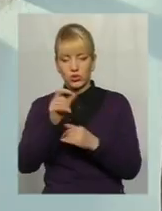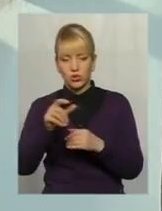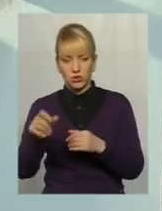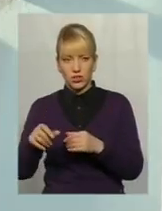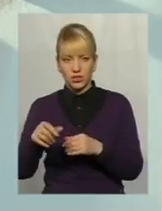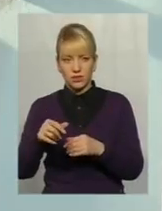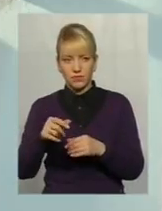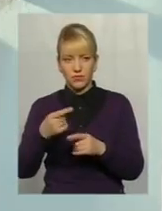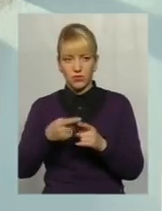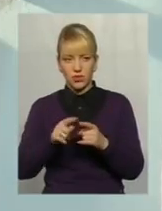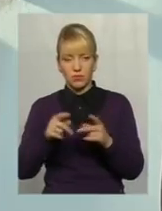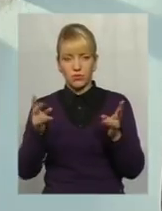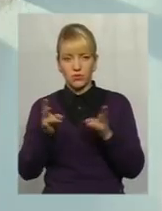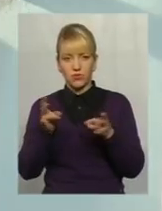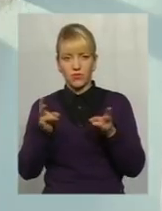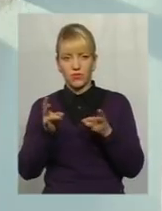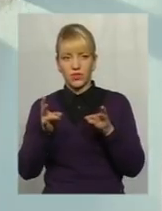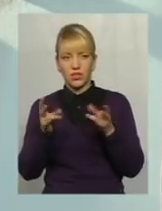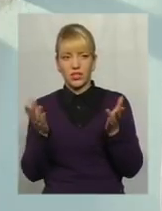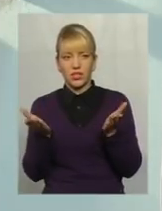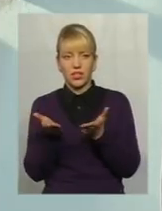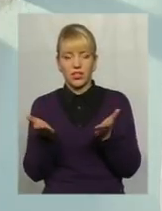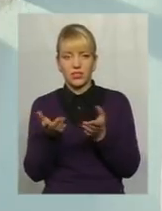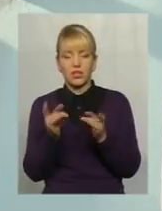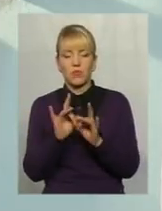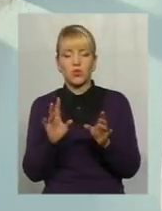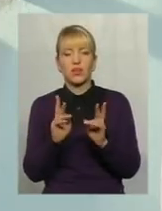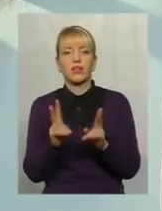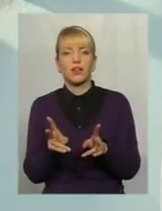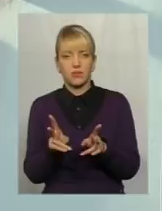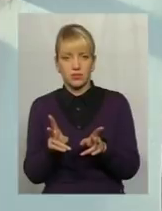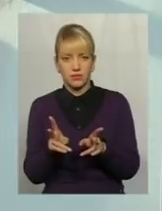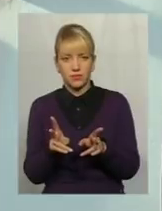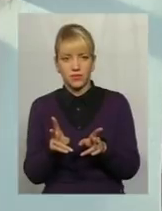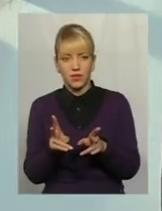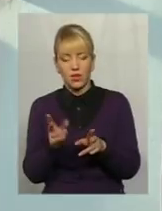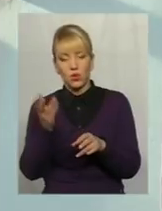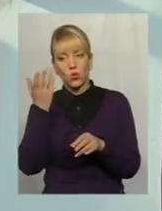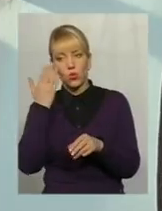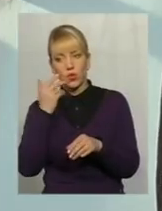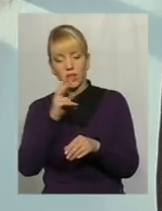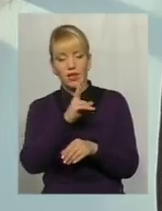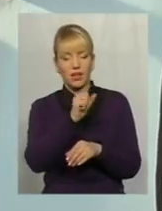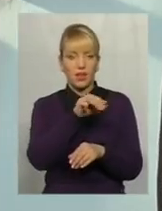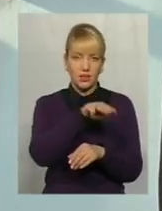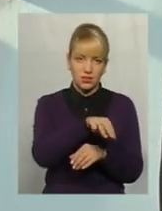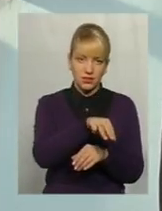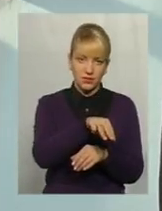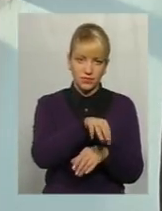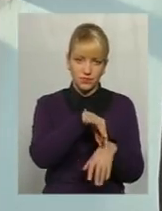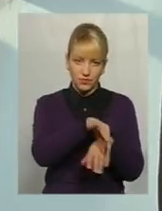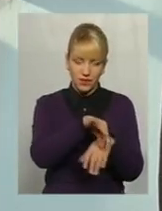вони повинні, ну, яким чином це пояснити. Коли кат і жертва, вони,